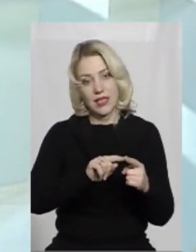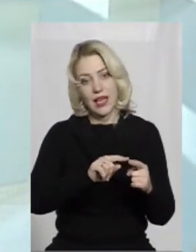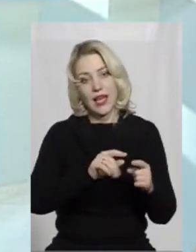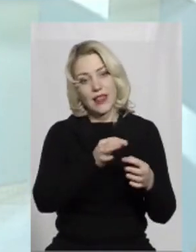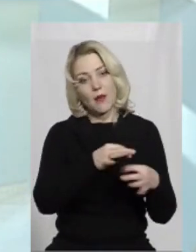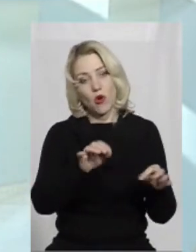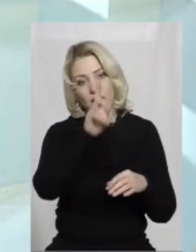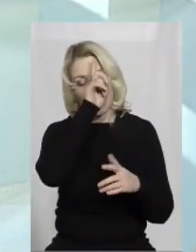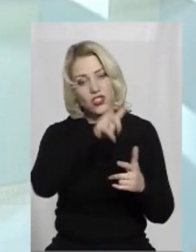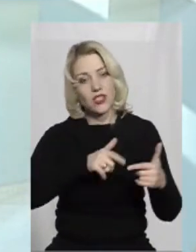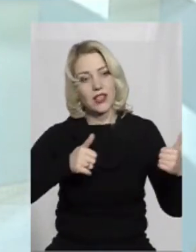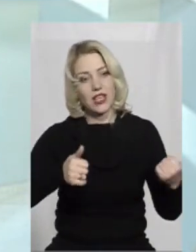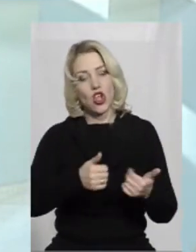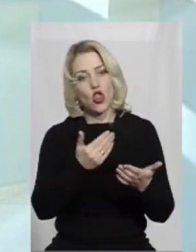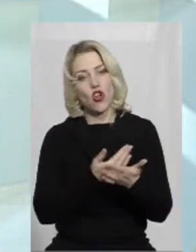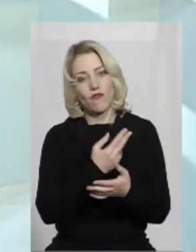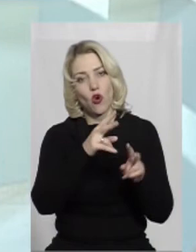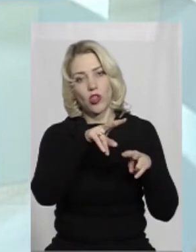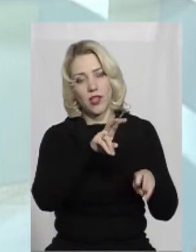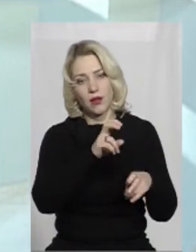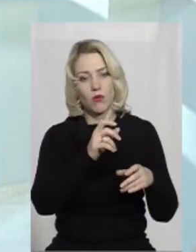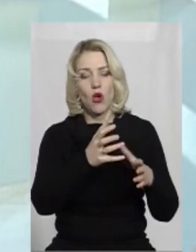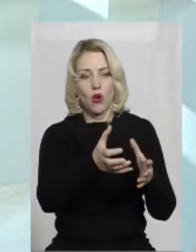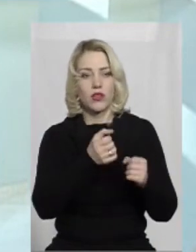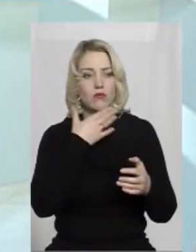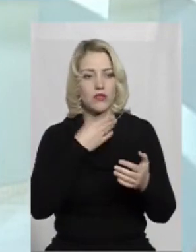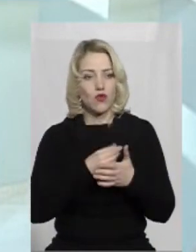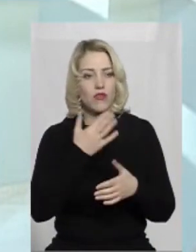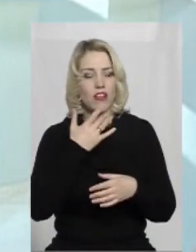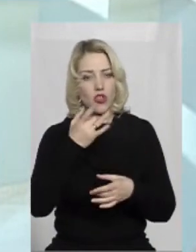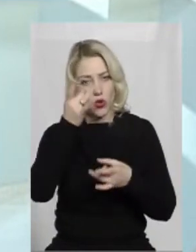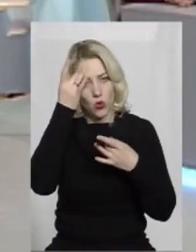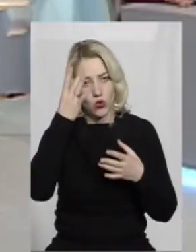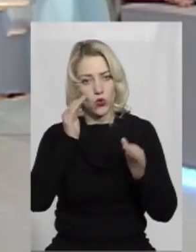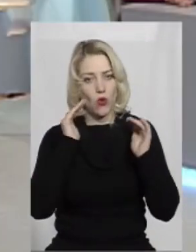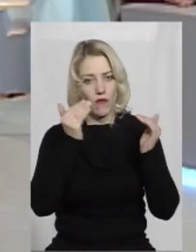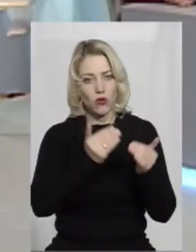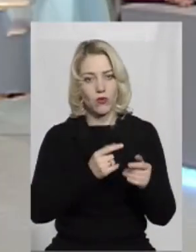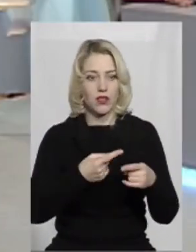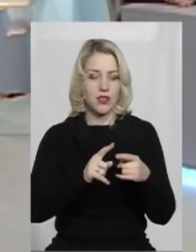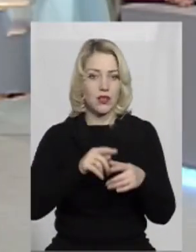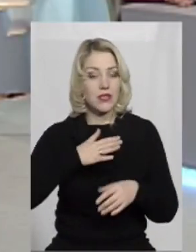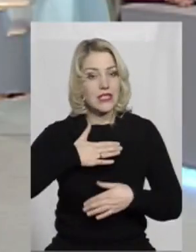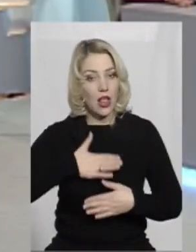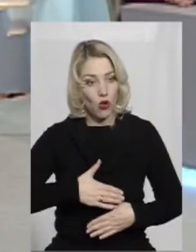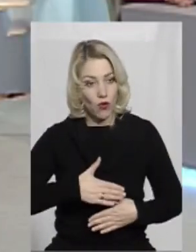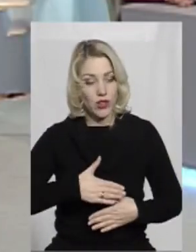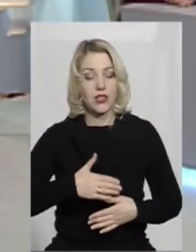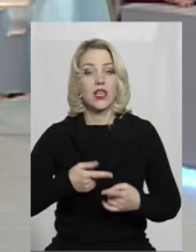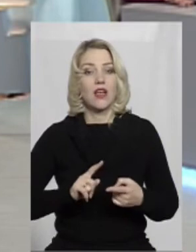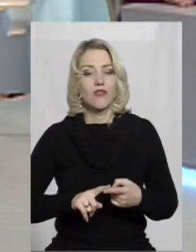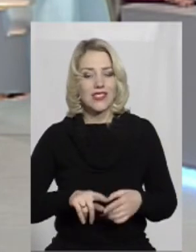демократичній державі оновленого типу отримати свою національно-культурну автономію, і тим задовольнилися. І ось це